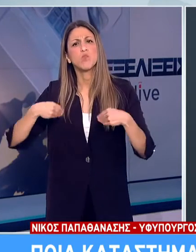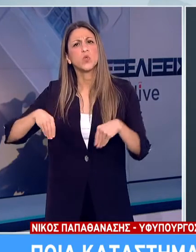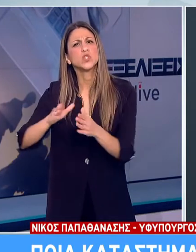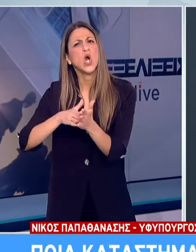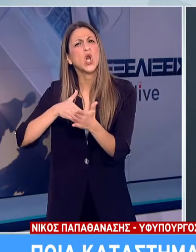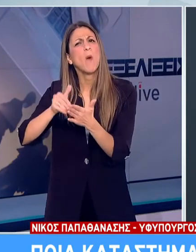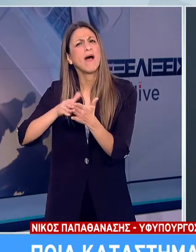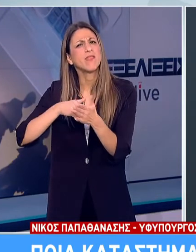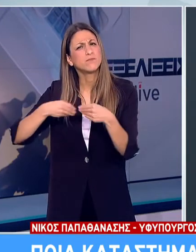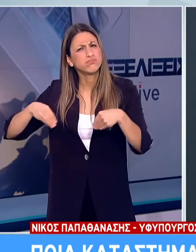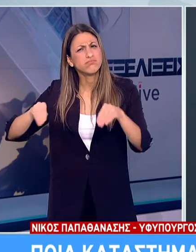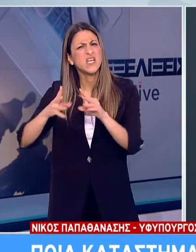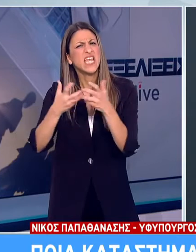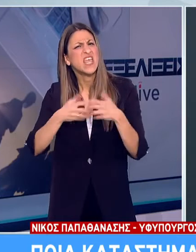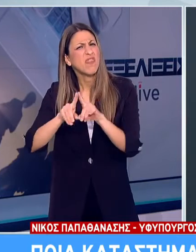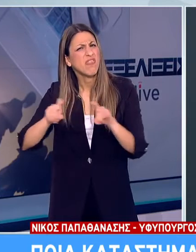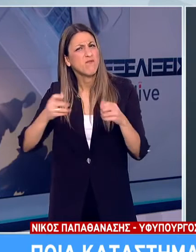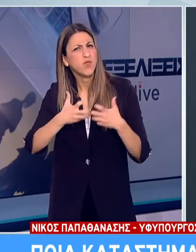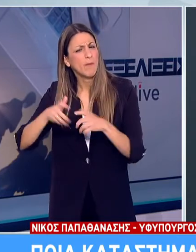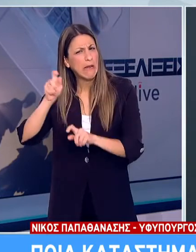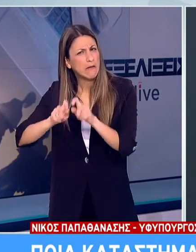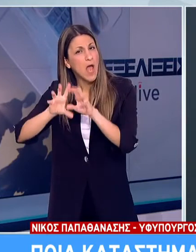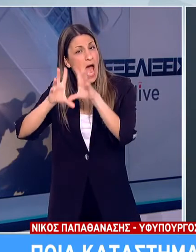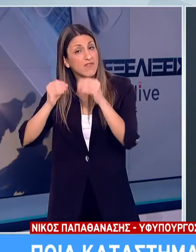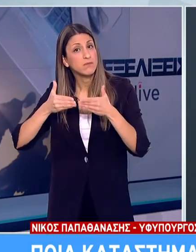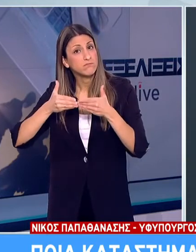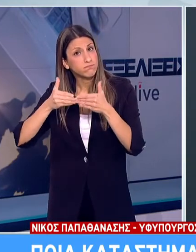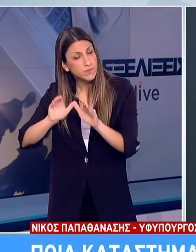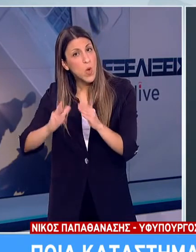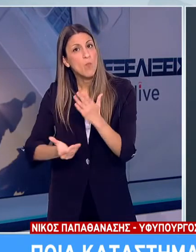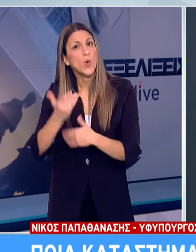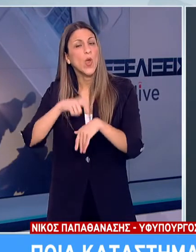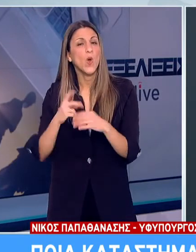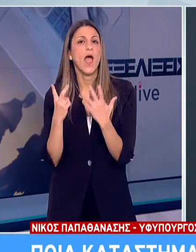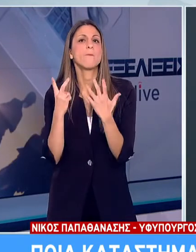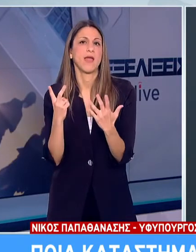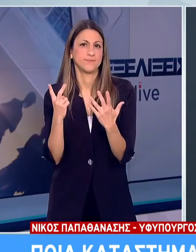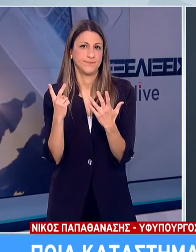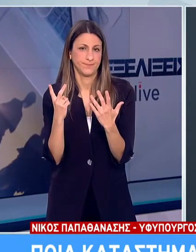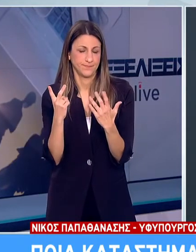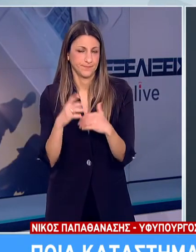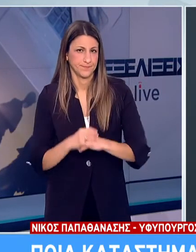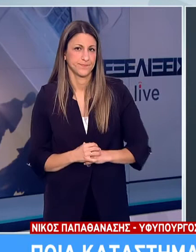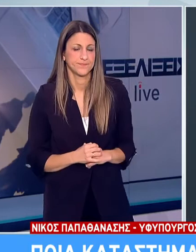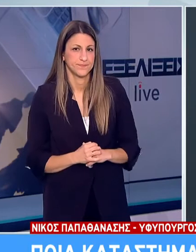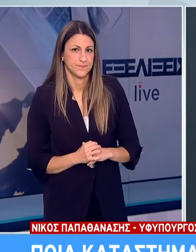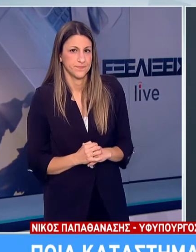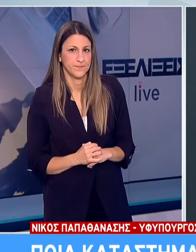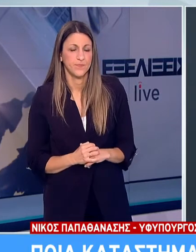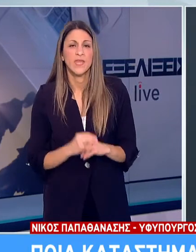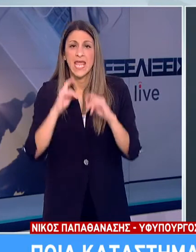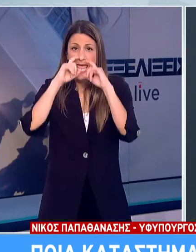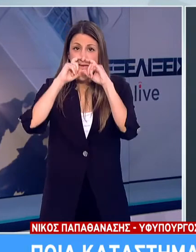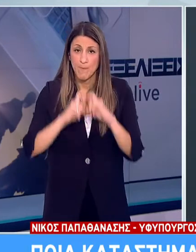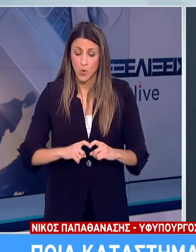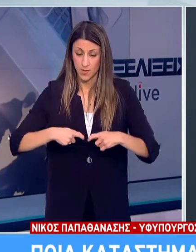χρωμάτων και λοιπών βιομηχανικών ειδών που επιτρέπεται λειτουργίας τους από τις επτά πρόμεση βρείας. Ισχύει η υποχρεωτική